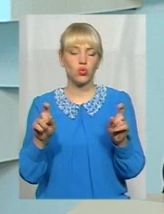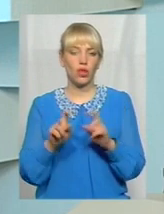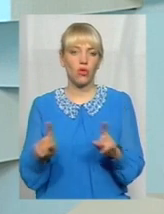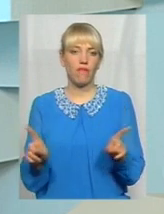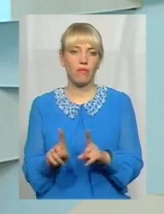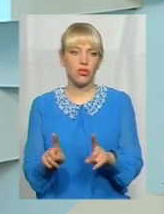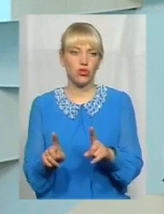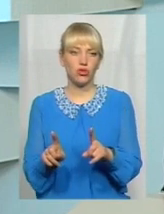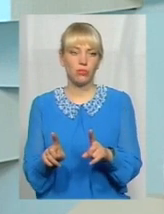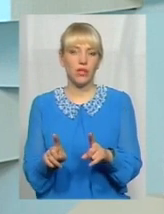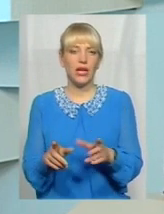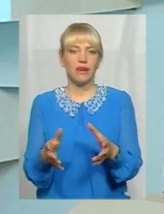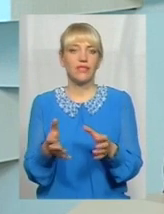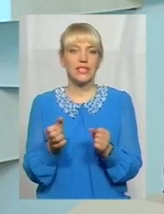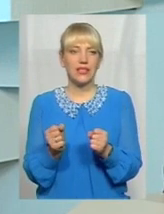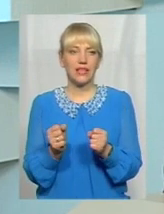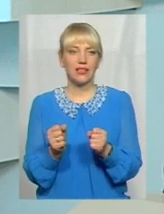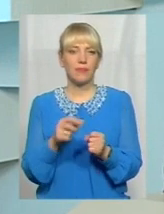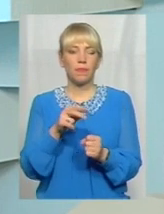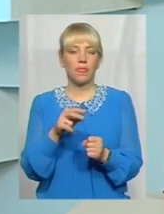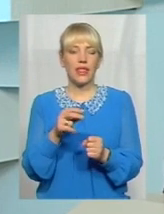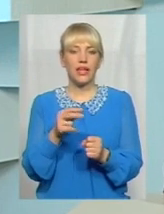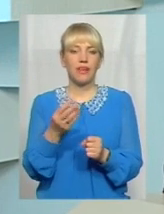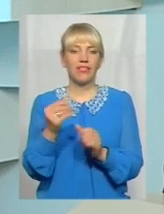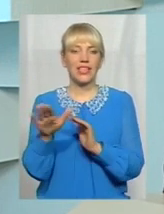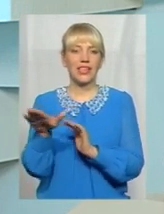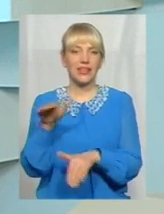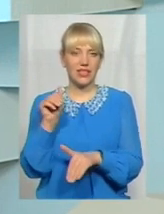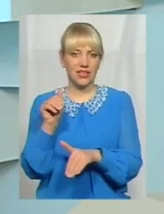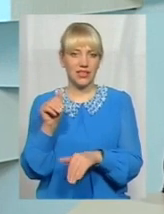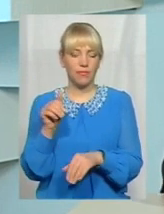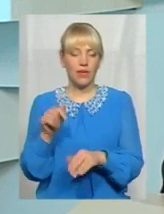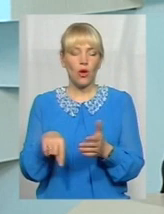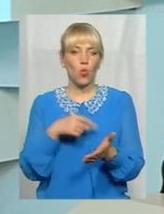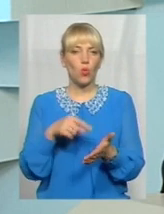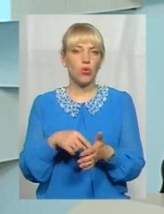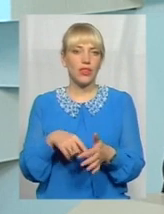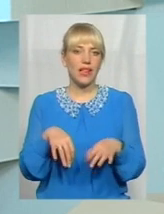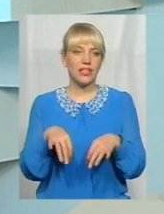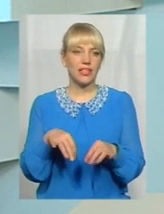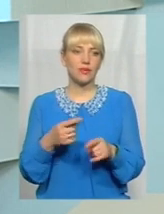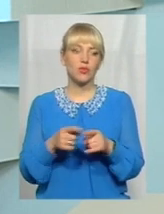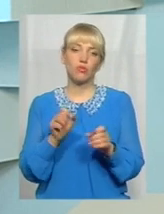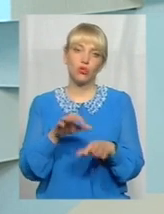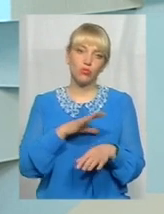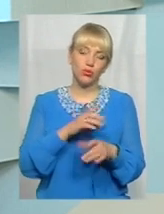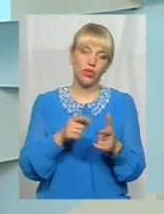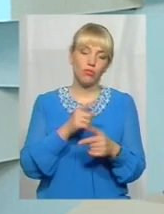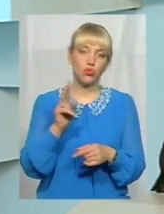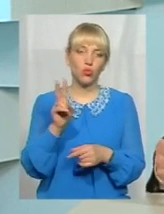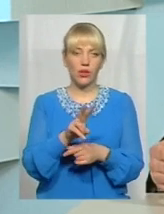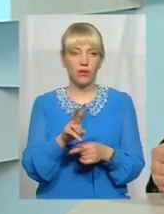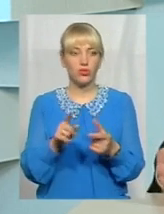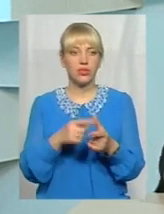взяти в лізінг або в кредит комунальний транспорт. Це можуть бути або тролейбуси,